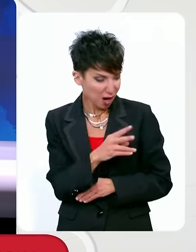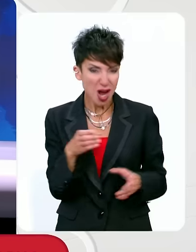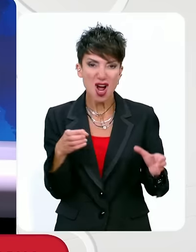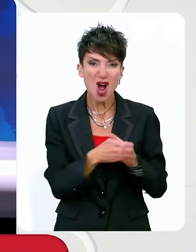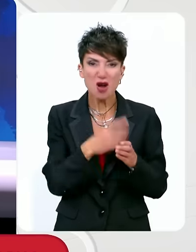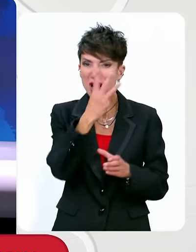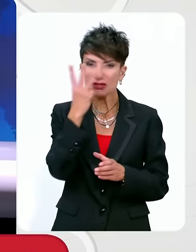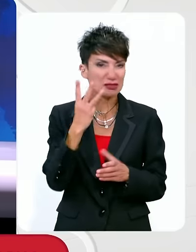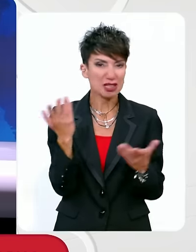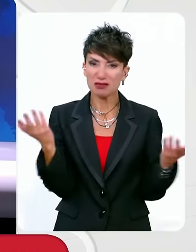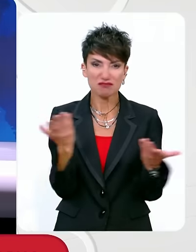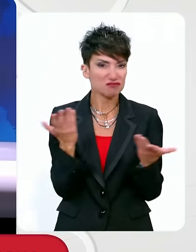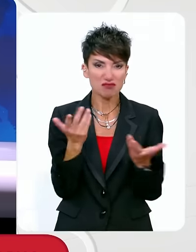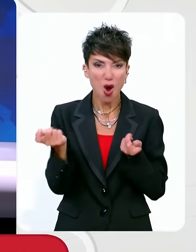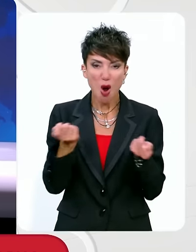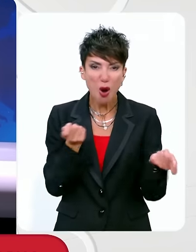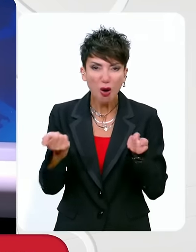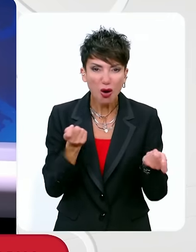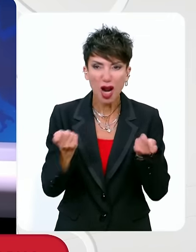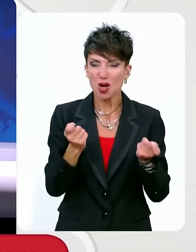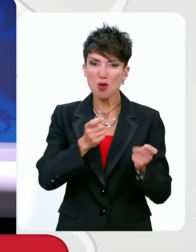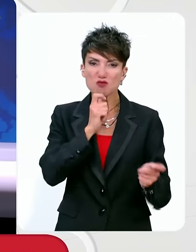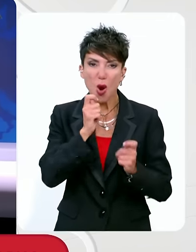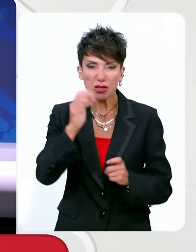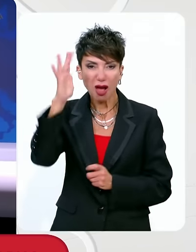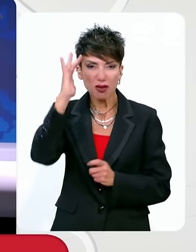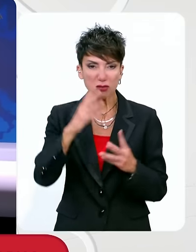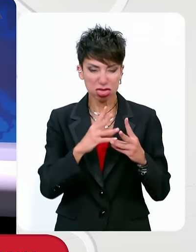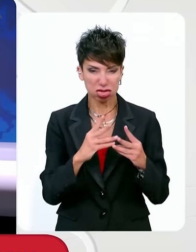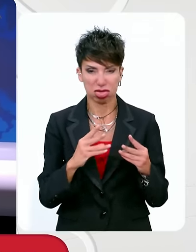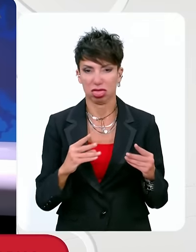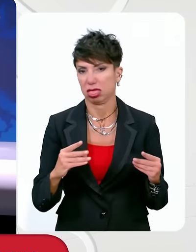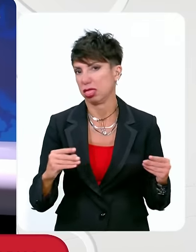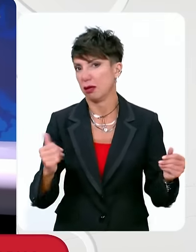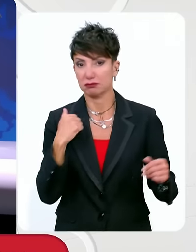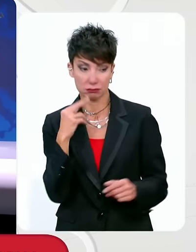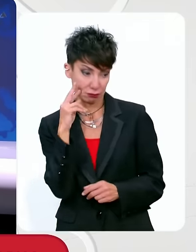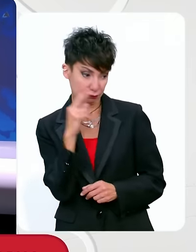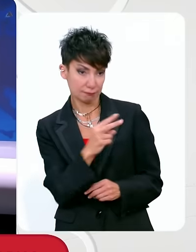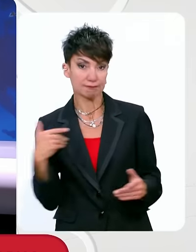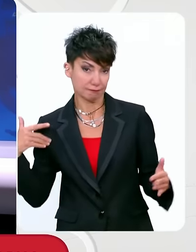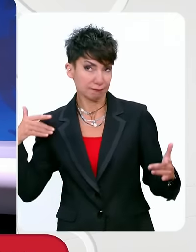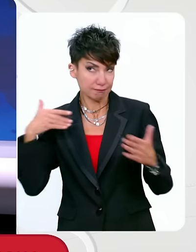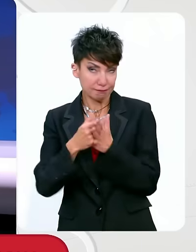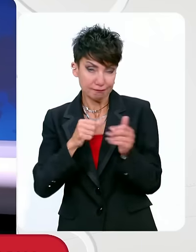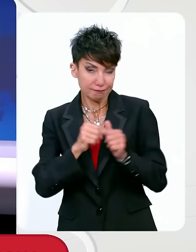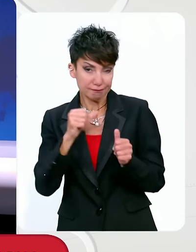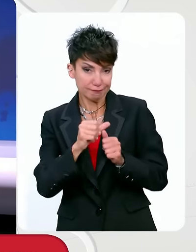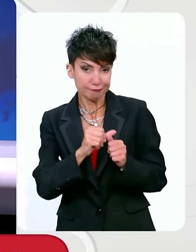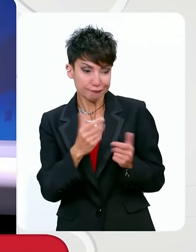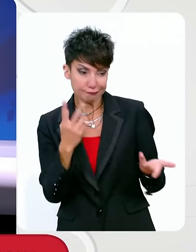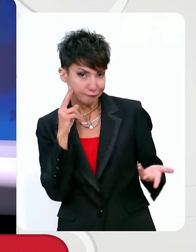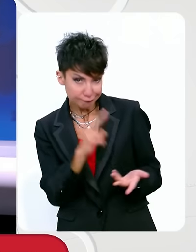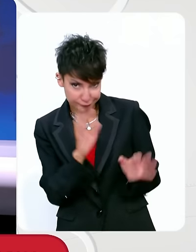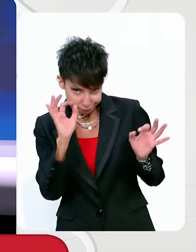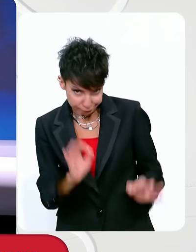ιδεολογικά, πολιτικά, οργανωτικά, εκφυλισμένο, με αποκορύφωμα αυτό που παρατηρούμε τους τελευταίους μήνες. Κύριε Χαματέα, για εσάς